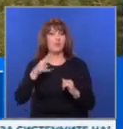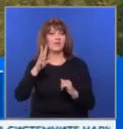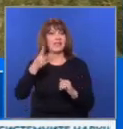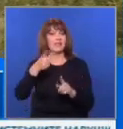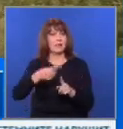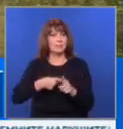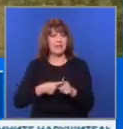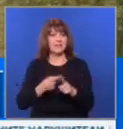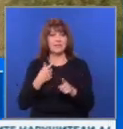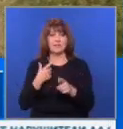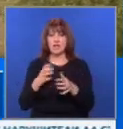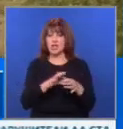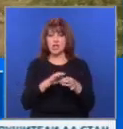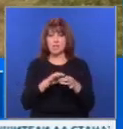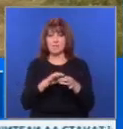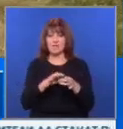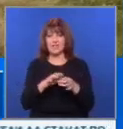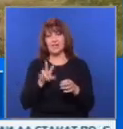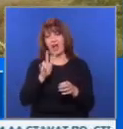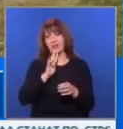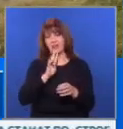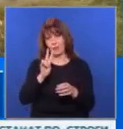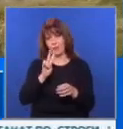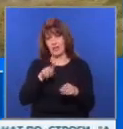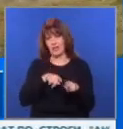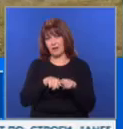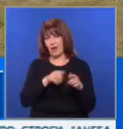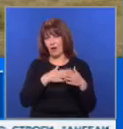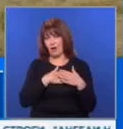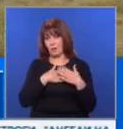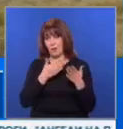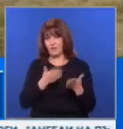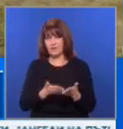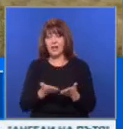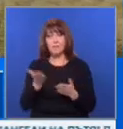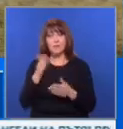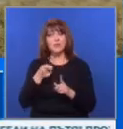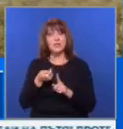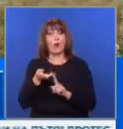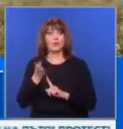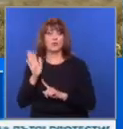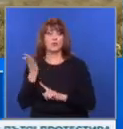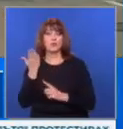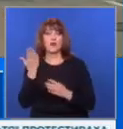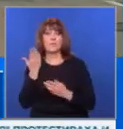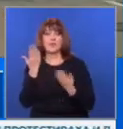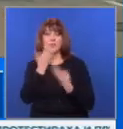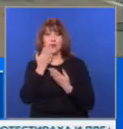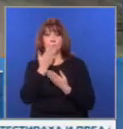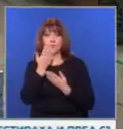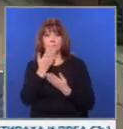месеца, след като са имали връзка от около 2 години. След това Ивана е отишла да живее и да учи в Англия, а ето и подробностите.